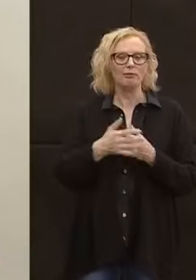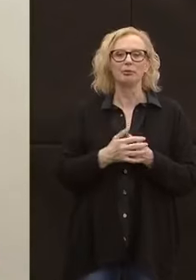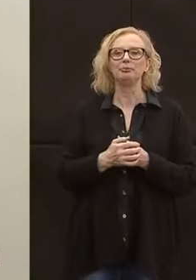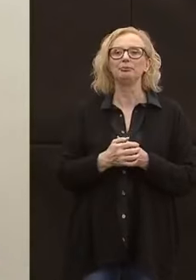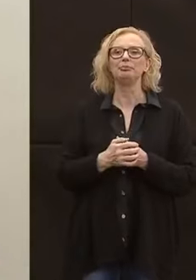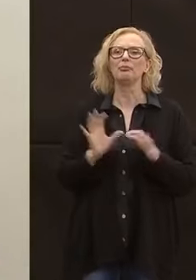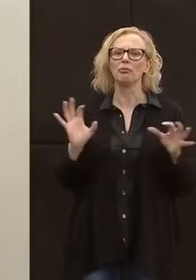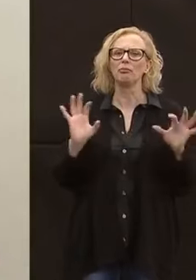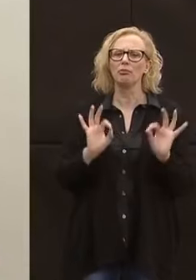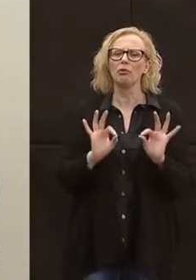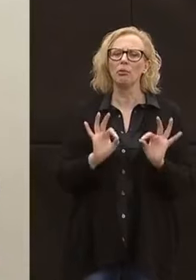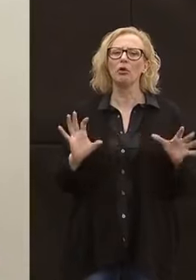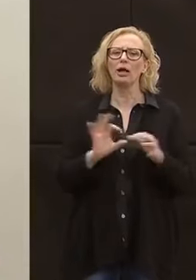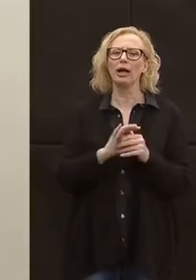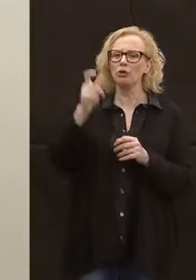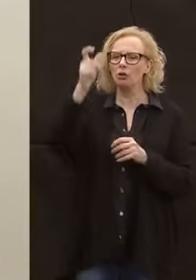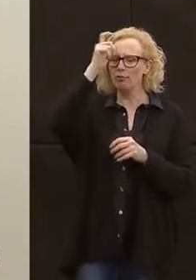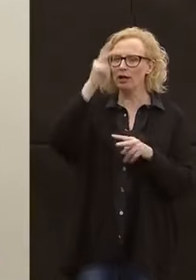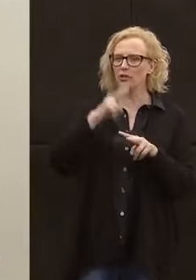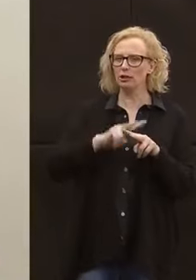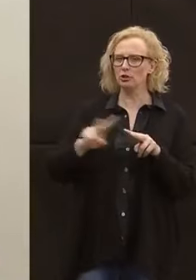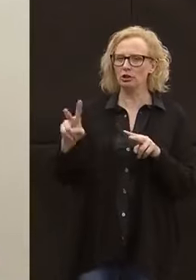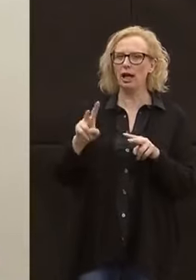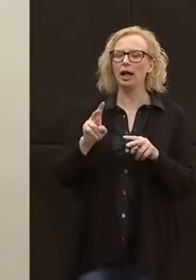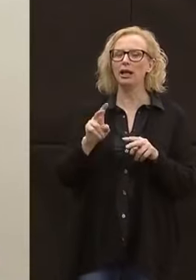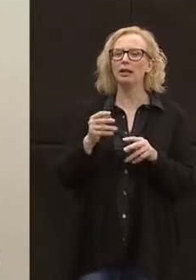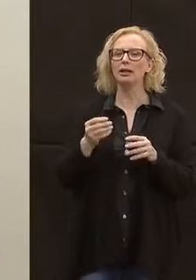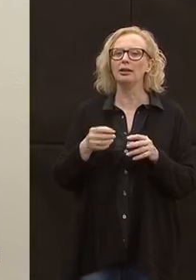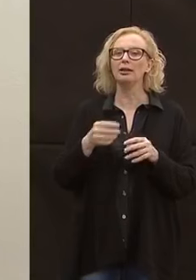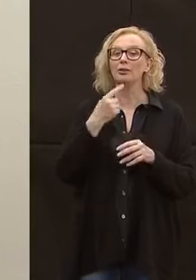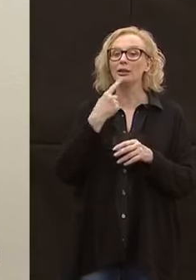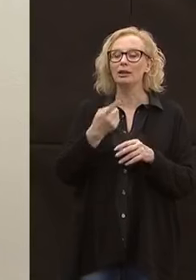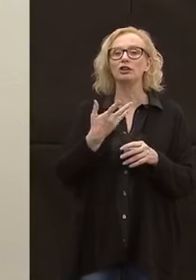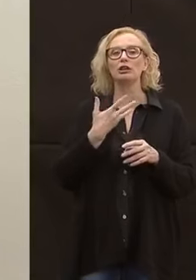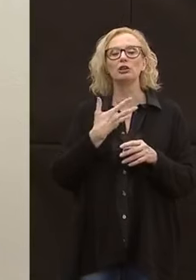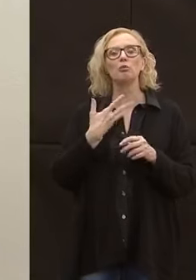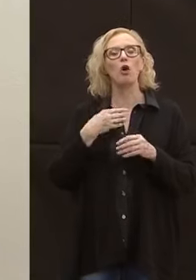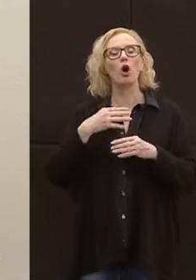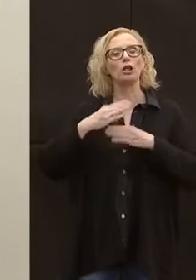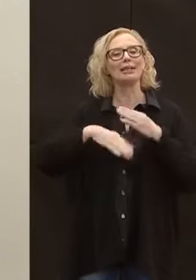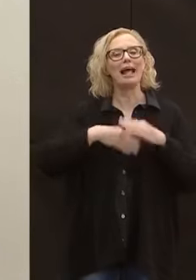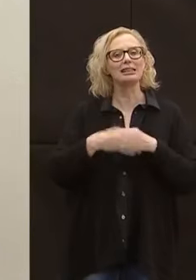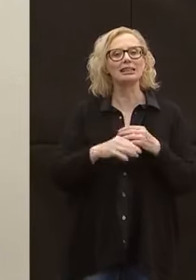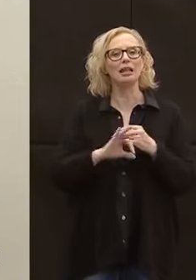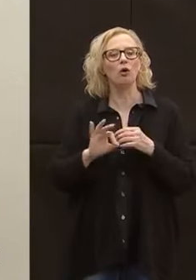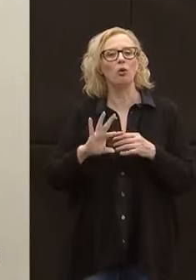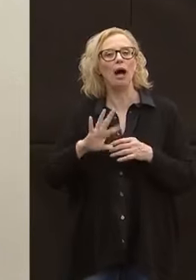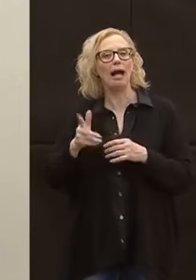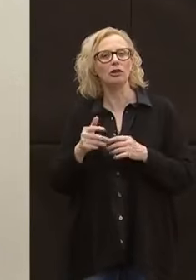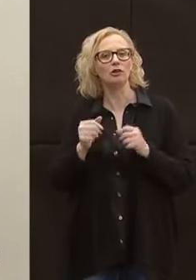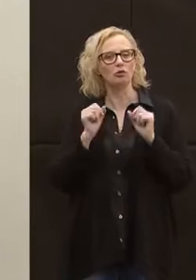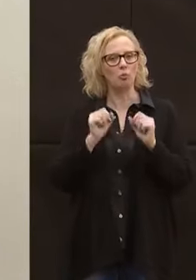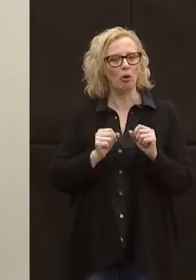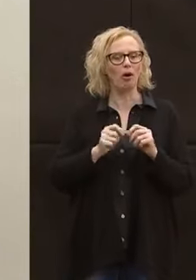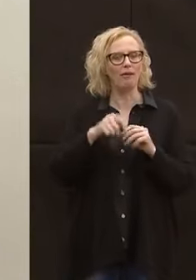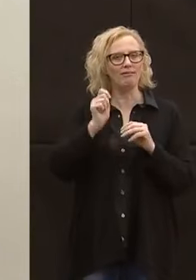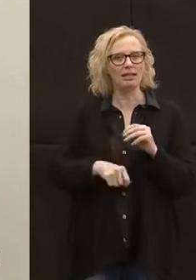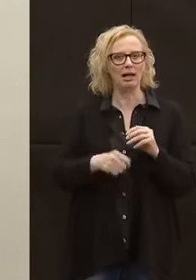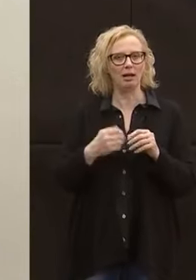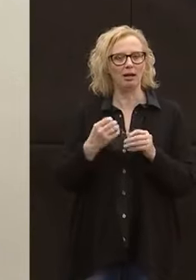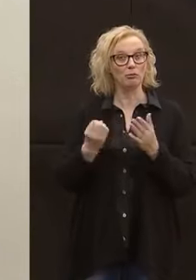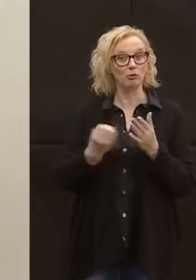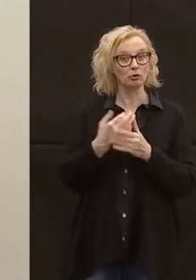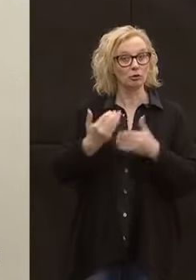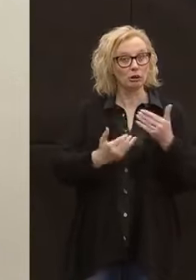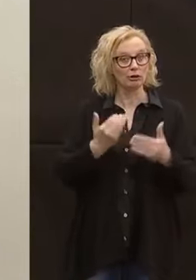livello nazionale, si parla di ripartenza in alcuni settori, l'automotive, il tessile, però soltanto per chi ha determinate caratteristiche,